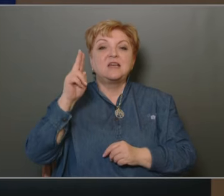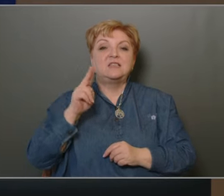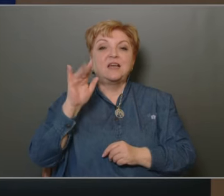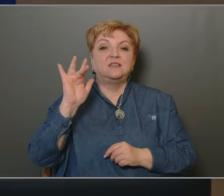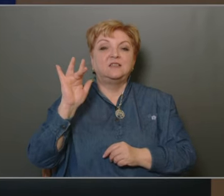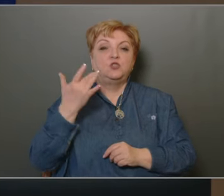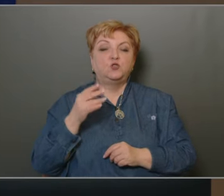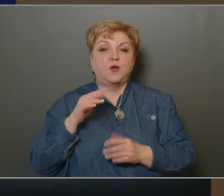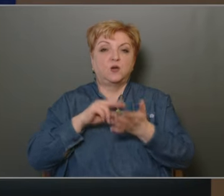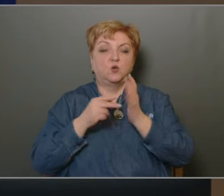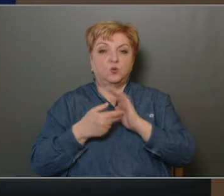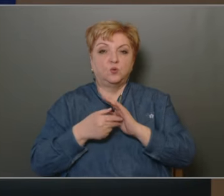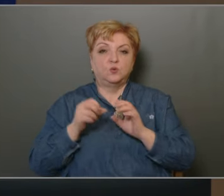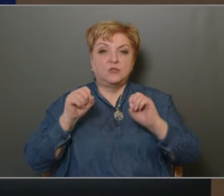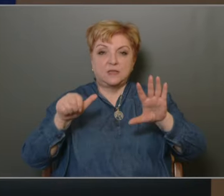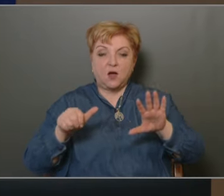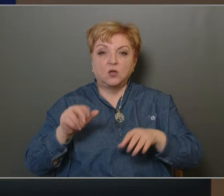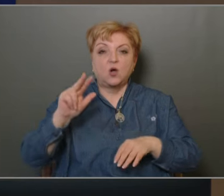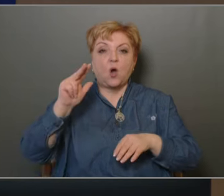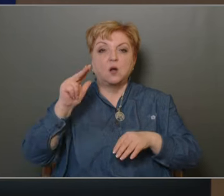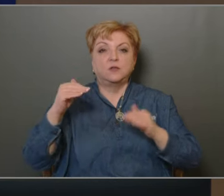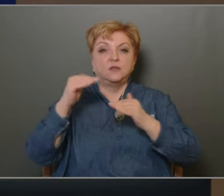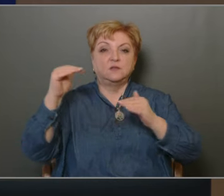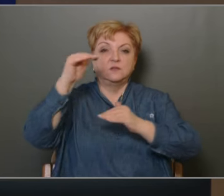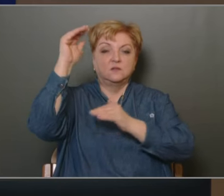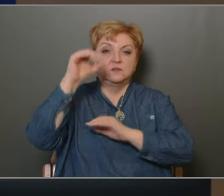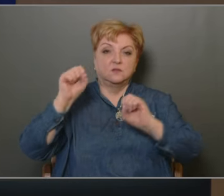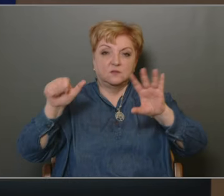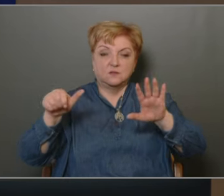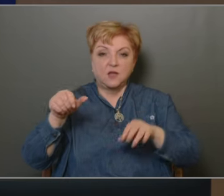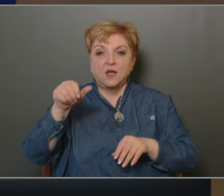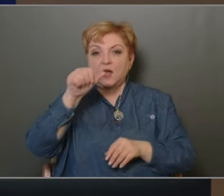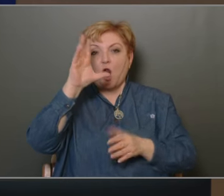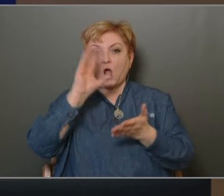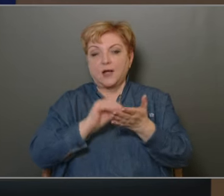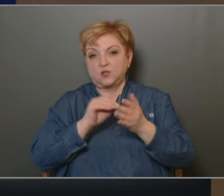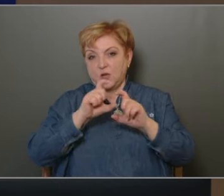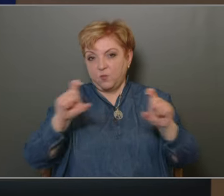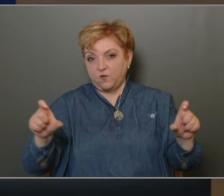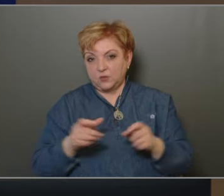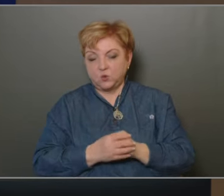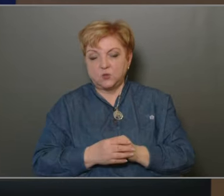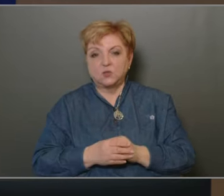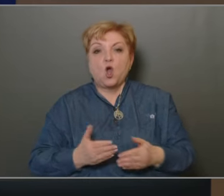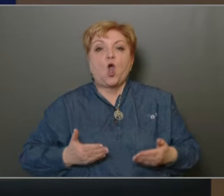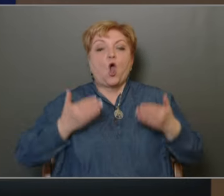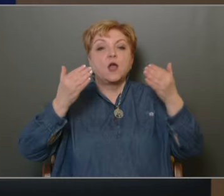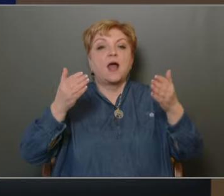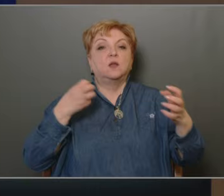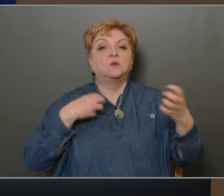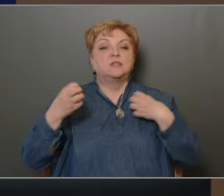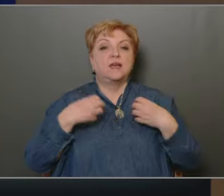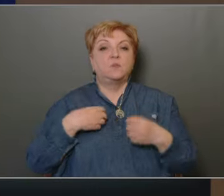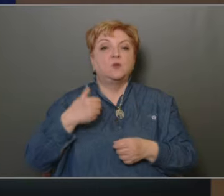Szent István körül 16, 3. emel 17 szám alatt található lakás megnevezési ingatlan vonatkozásában, az ajánlat ma